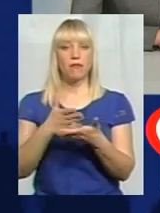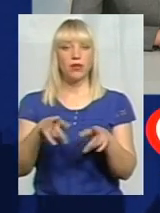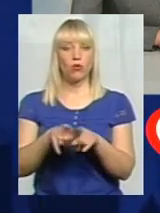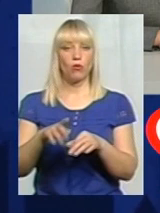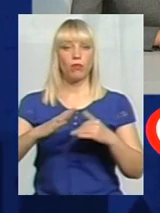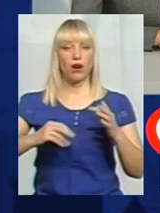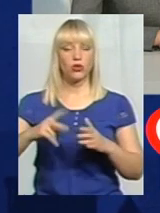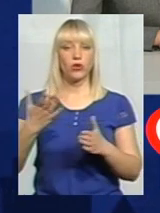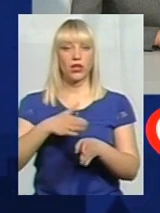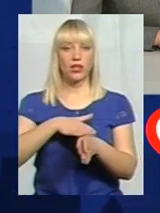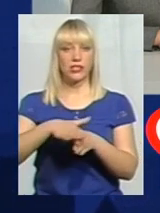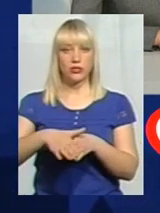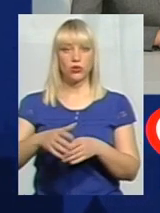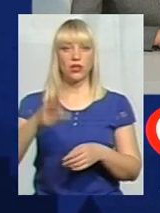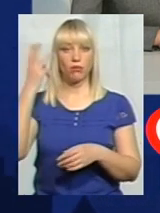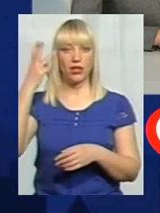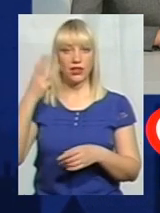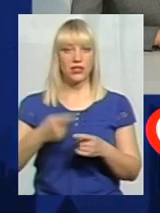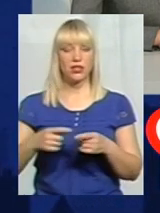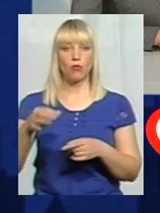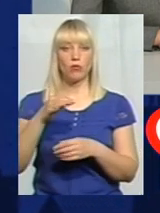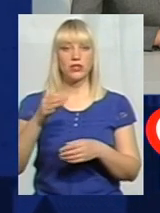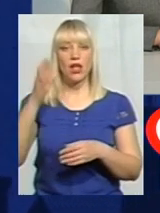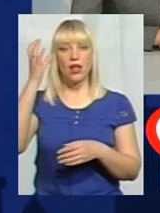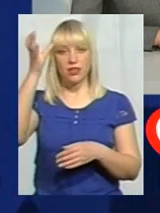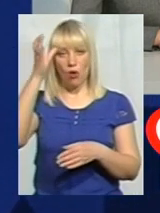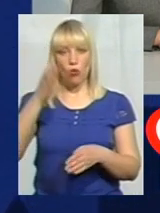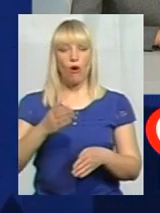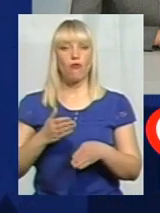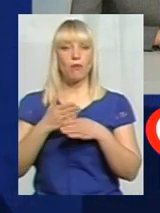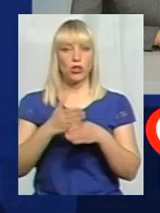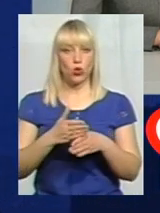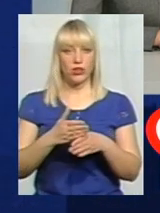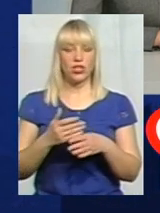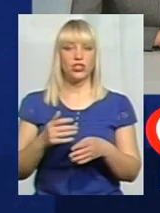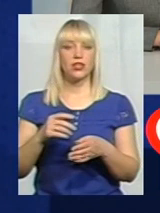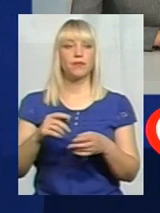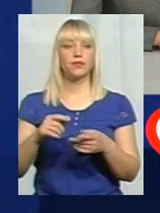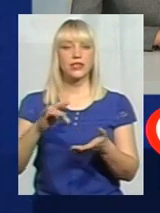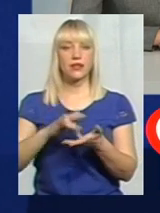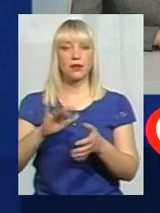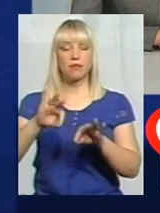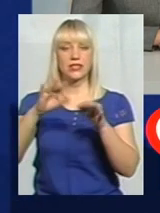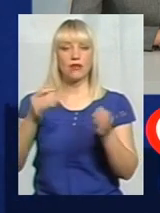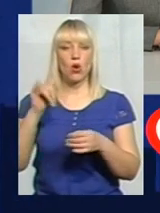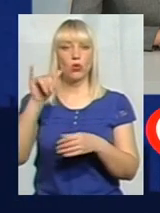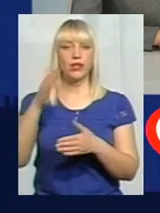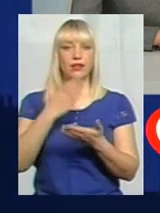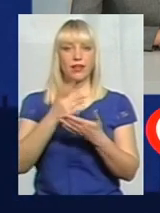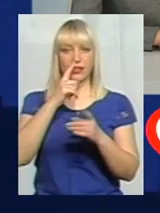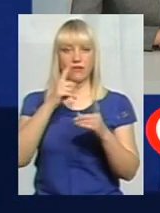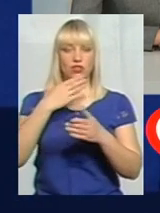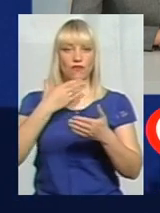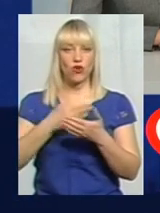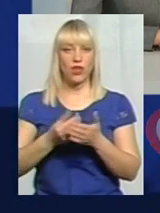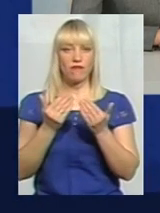реалізовується Хмельницьким власним наукометодичним центром культури і мистецтва. В них є своя невеличка така виставкова зала, де